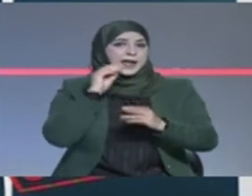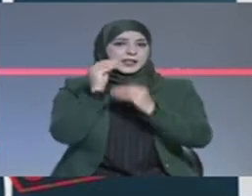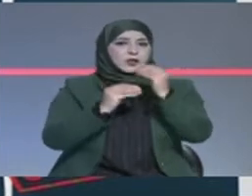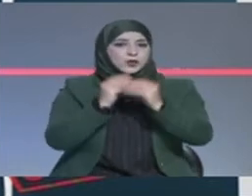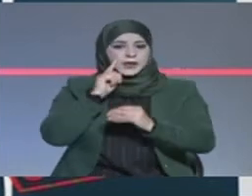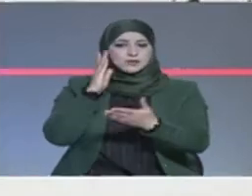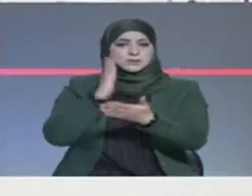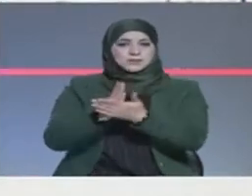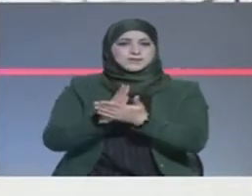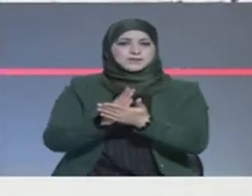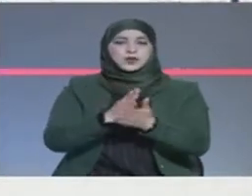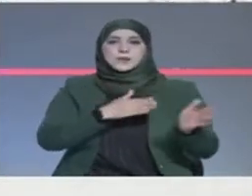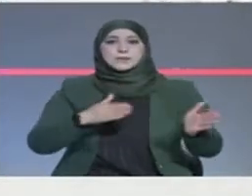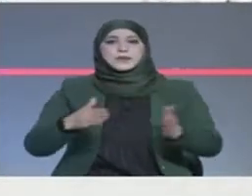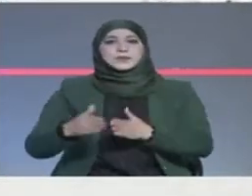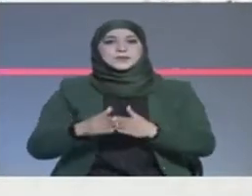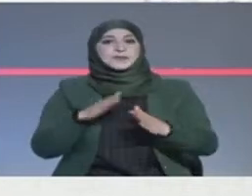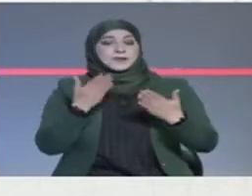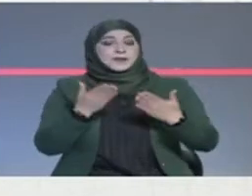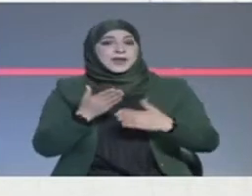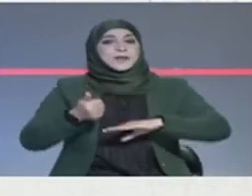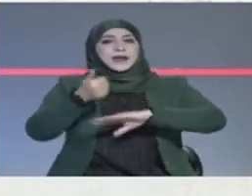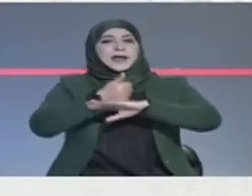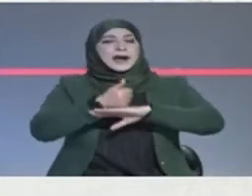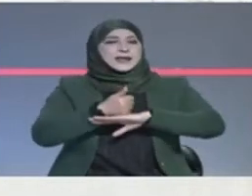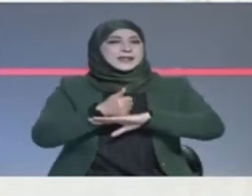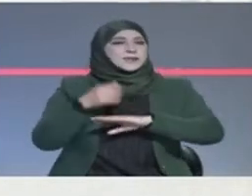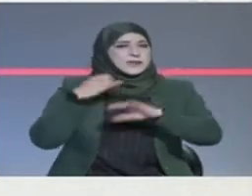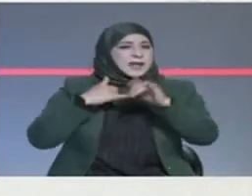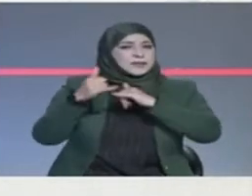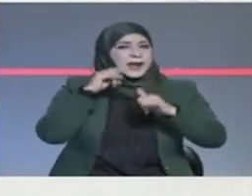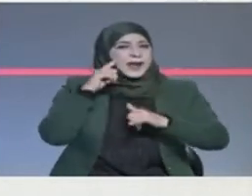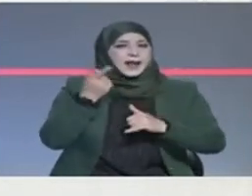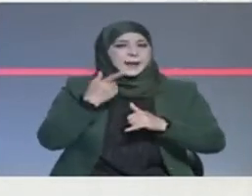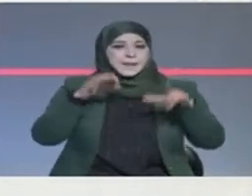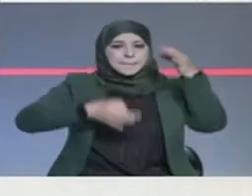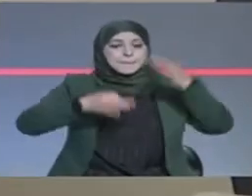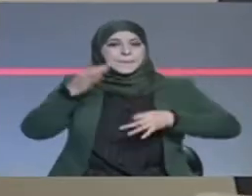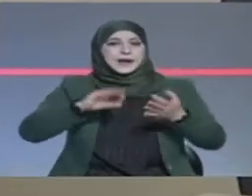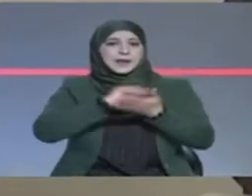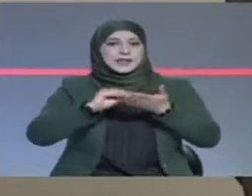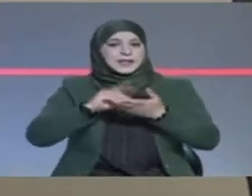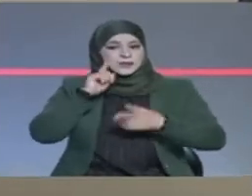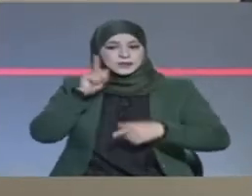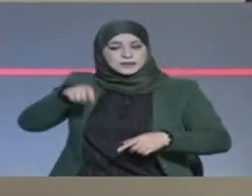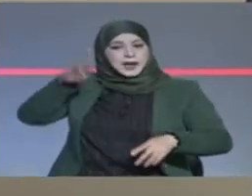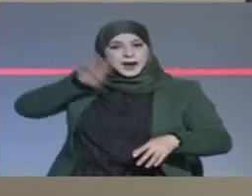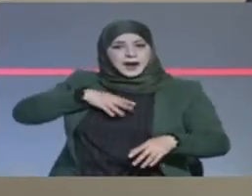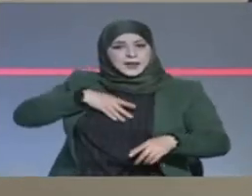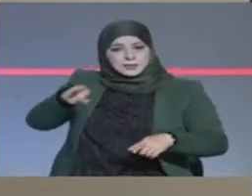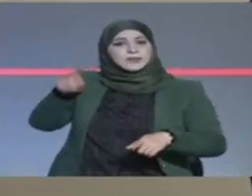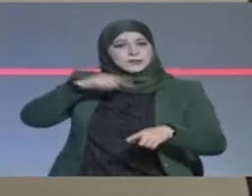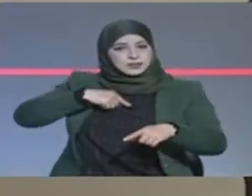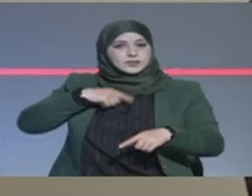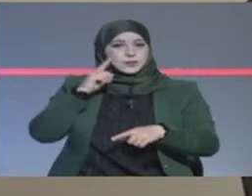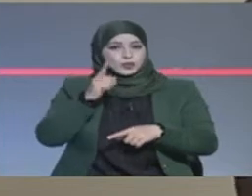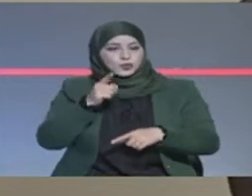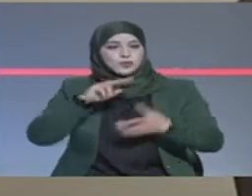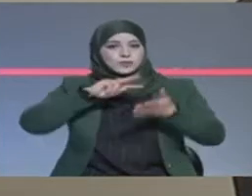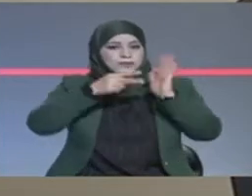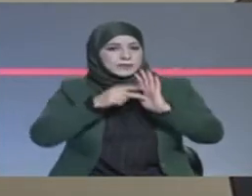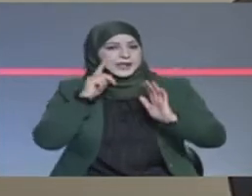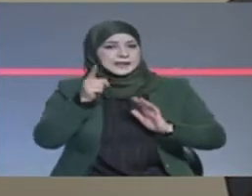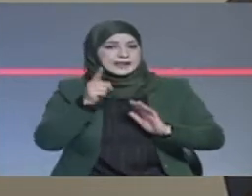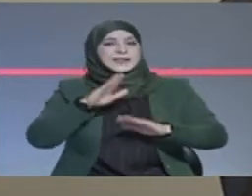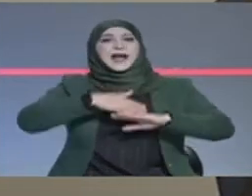لوقف تنفيذه وحسب رئيس وحدة الاتصال والإعلام بالمحكمة الإدارية عماد الغابري فالقاضي المتعهد سينظر في الجانب الشكلي قبل